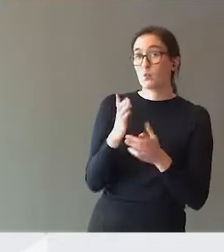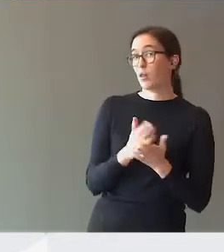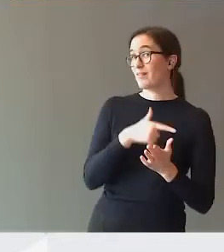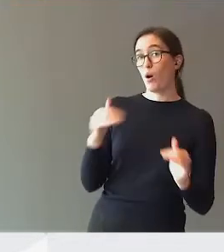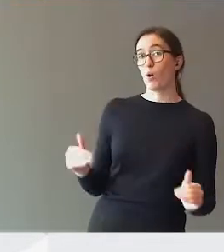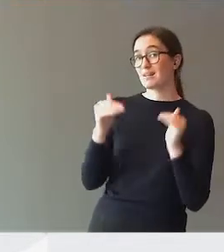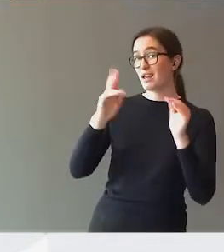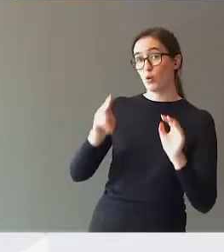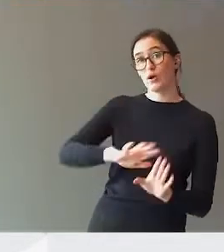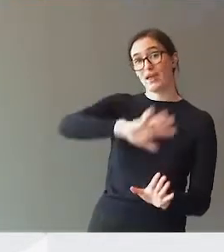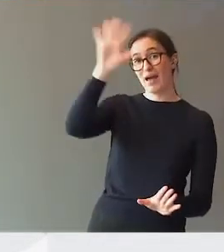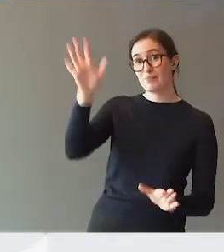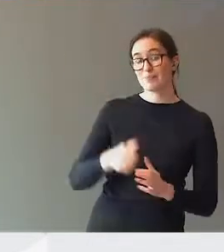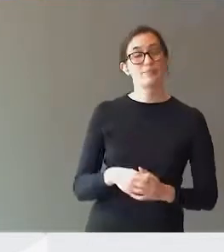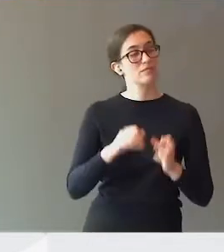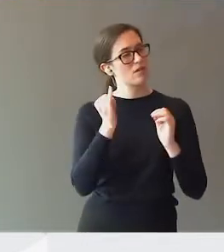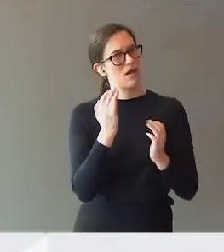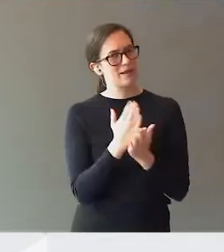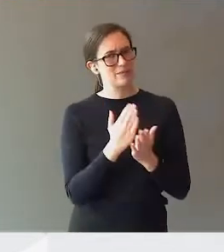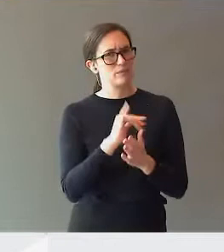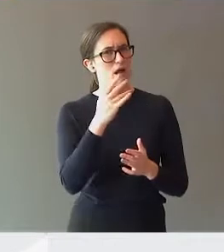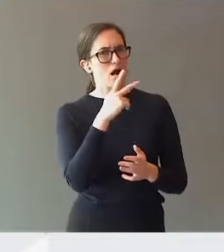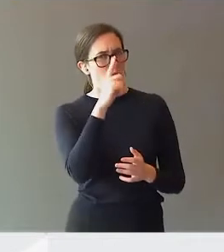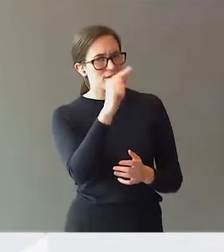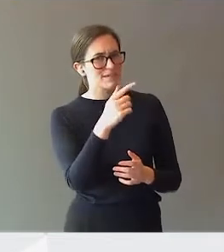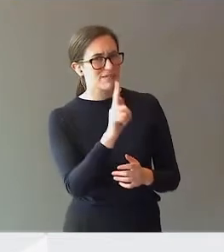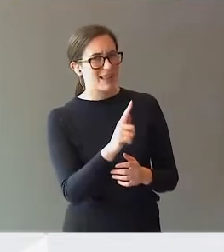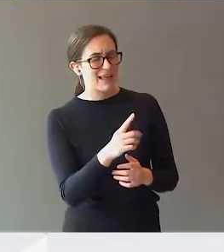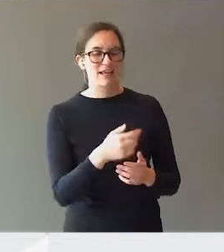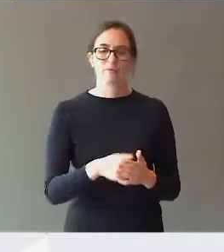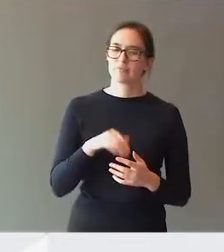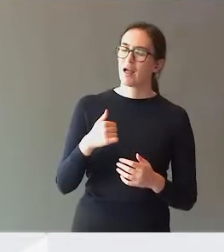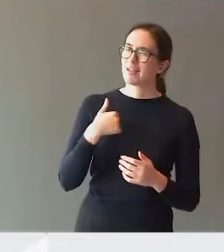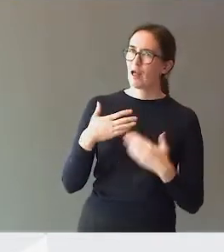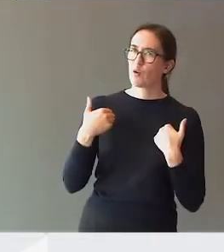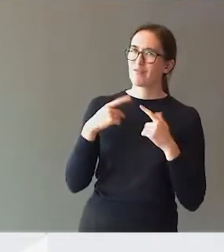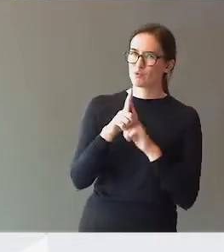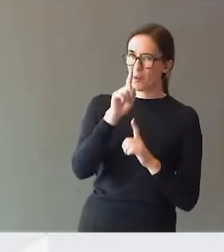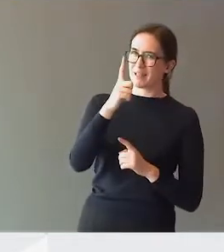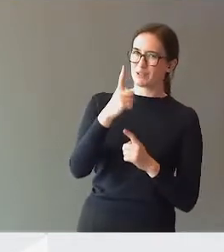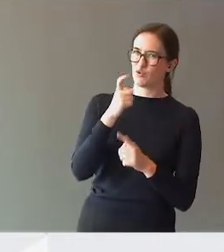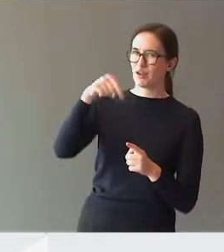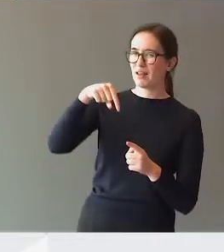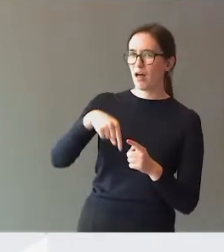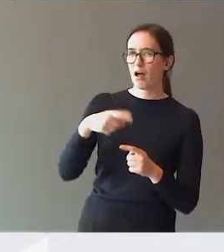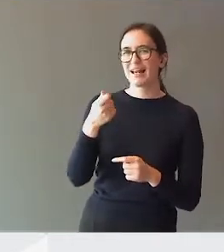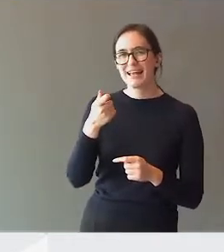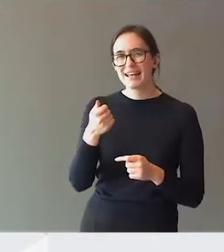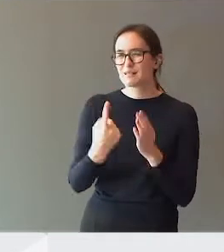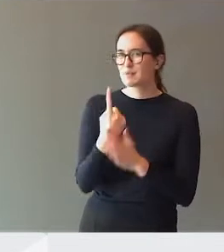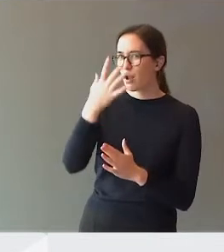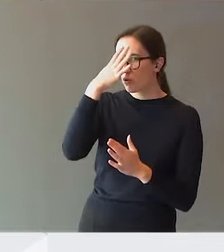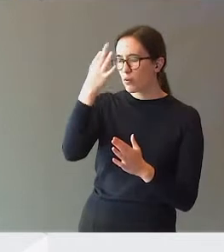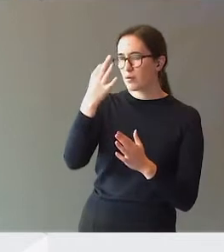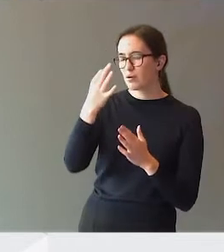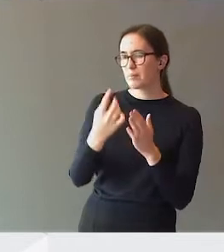på. Ja, nettopp. Hans-Fredrik? Det som jeg opplever som største utfordringen i dag, med såpass lite spesialpedagogisk kompetanse på